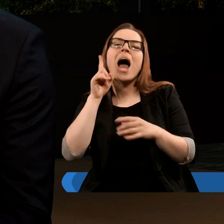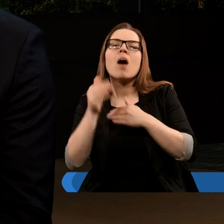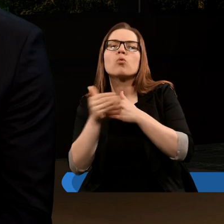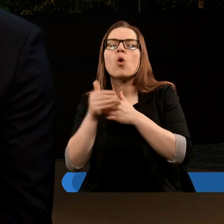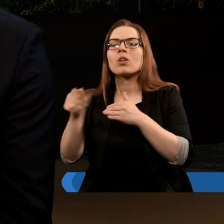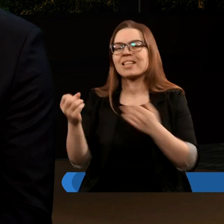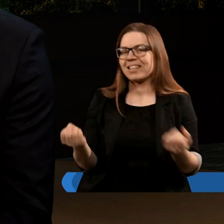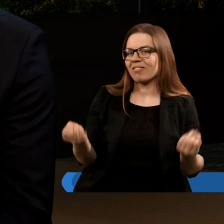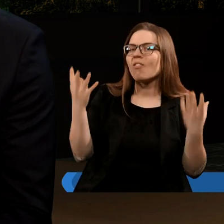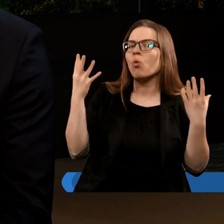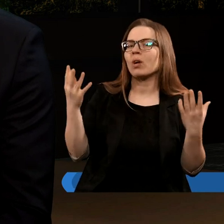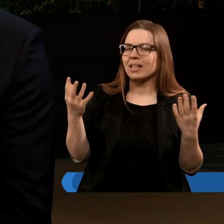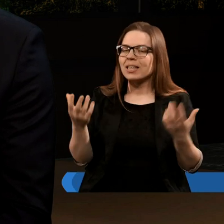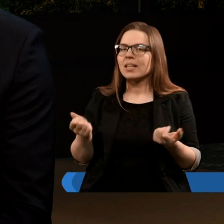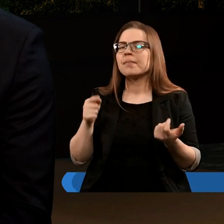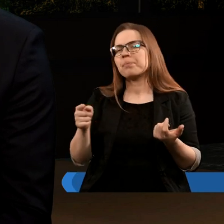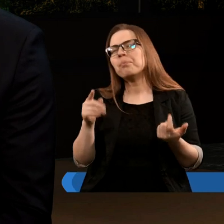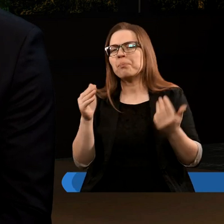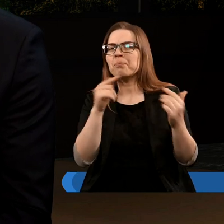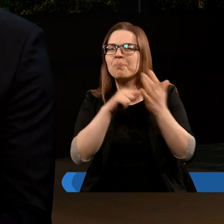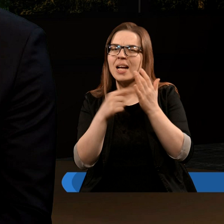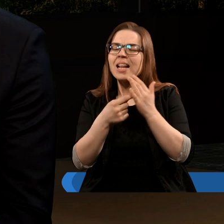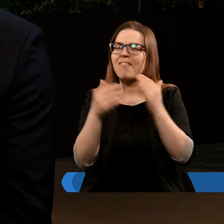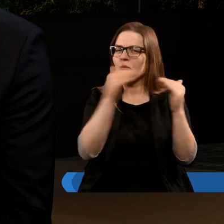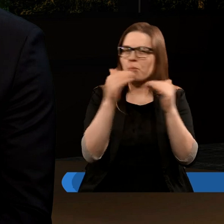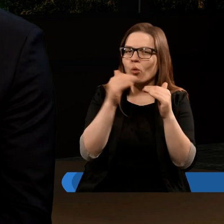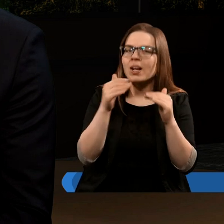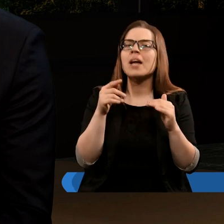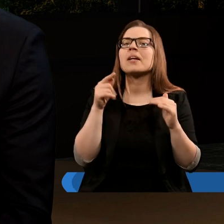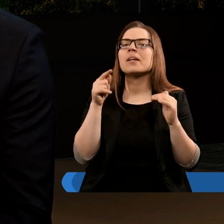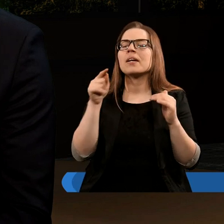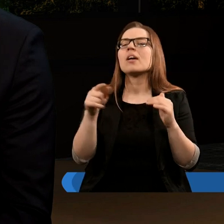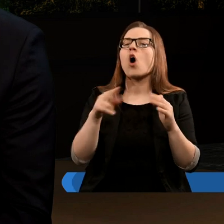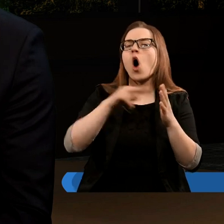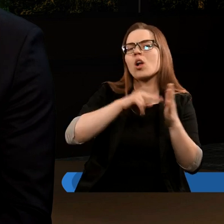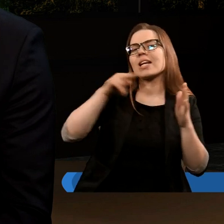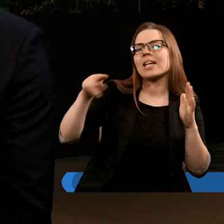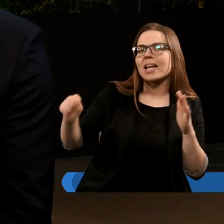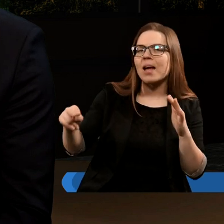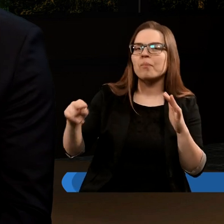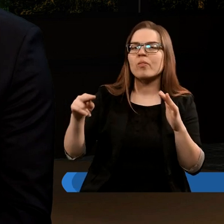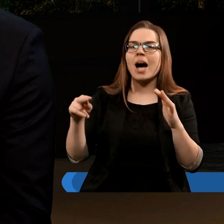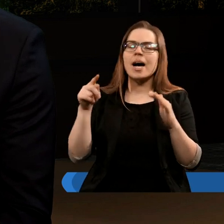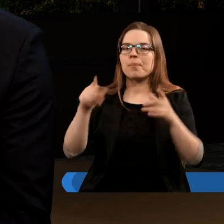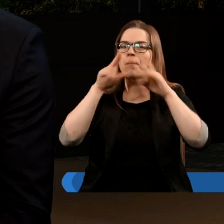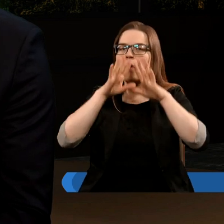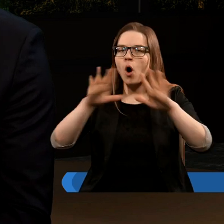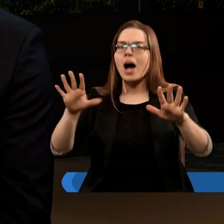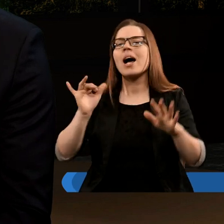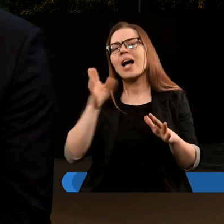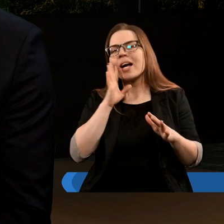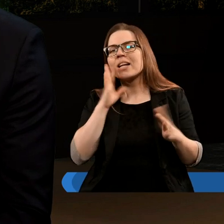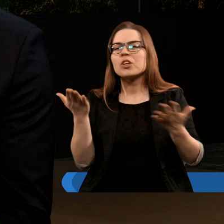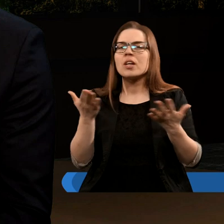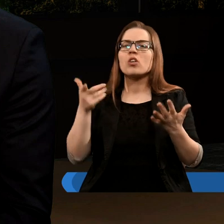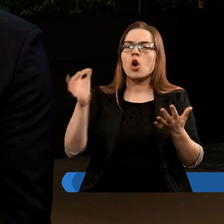stwórcy, natomiast gdy gdzieś tam zdarzy mu się pójść w odstępstwo, jest ukazane jako gdzieś